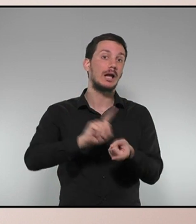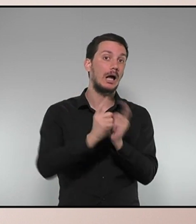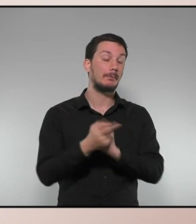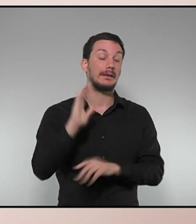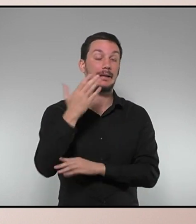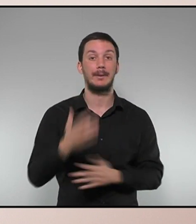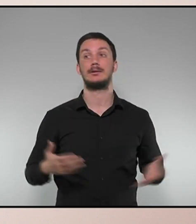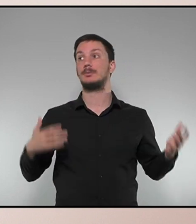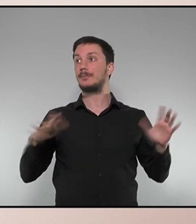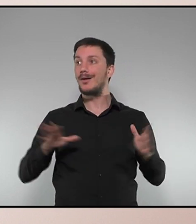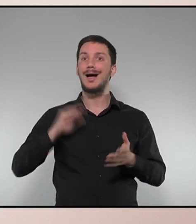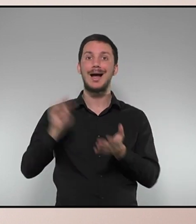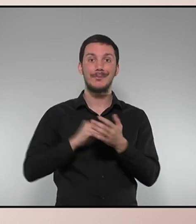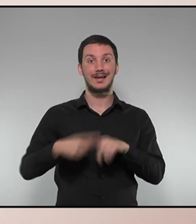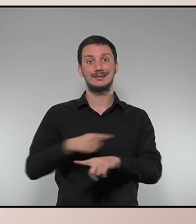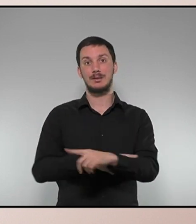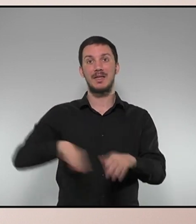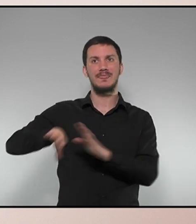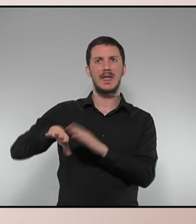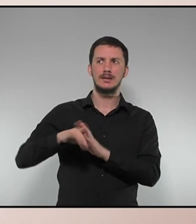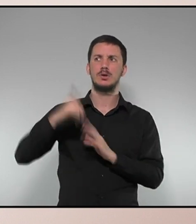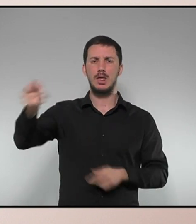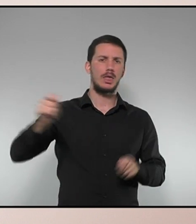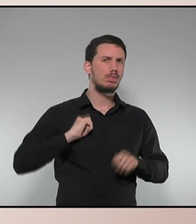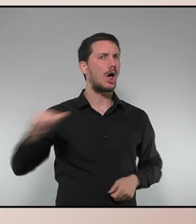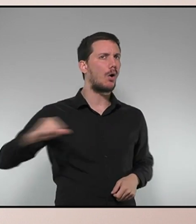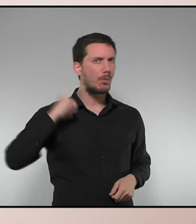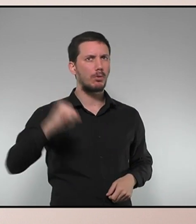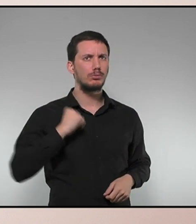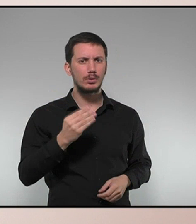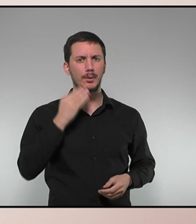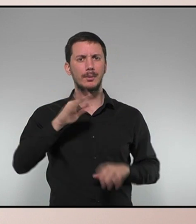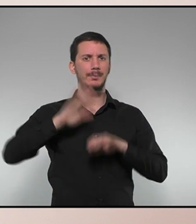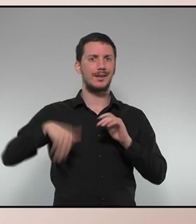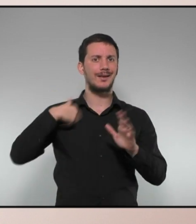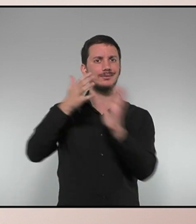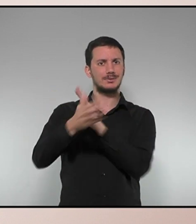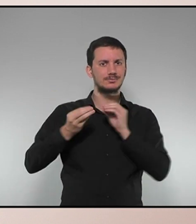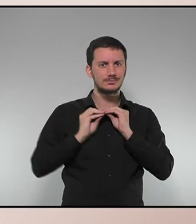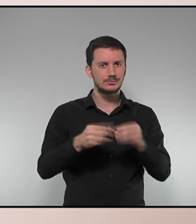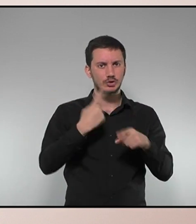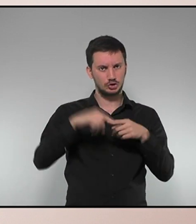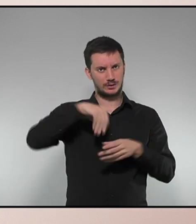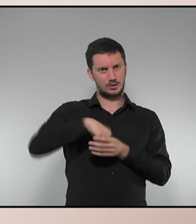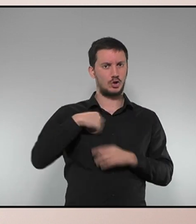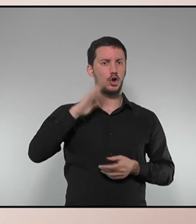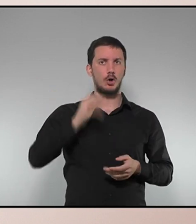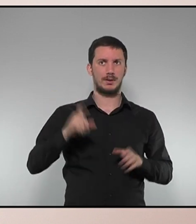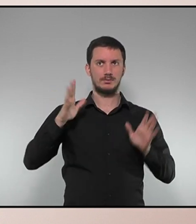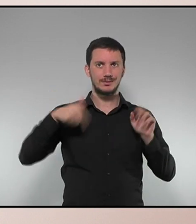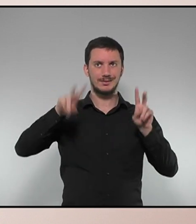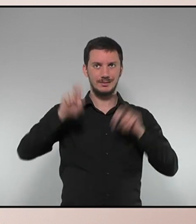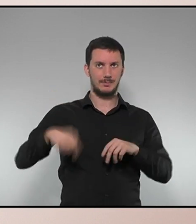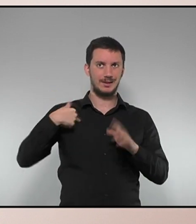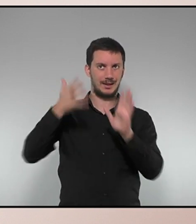Però, a vegades, l'extrema dreta també ofereix excel·lents oportunitats per explicar la bona feina que s'està fent des del govern i en aquest sentit